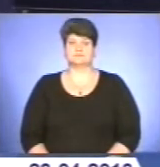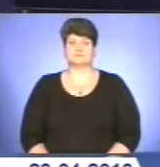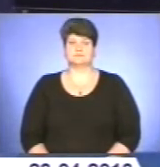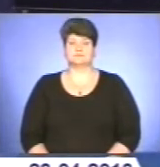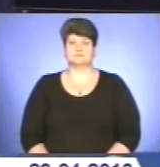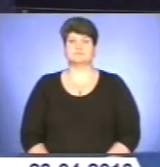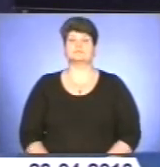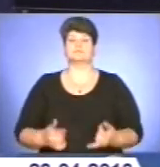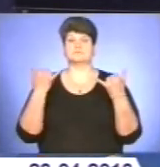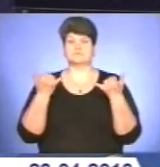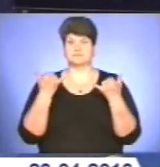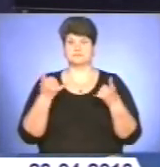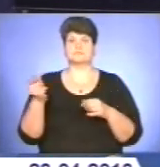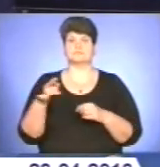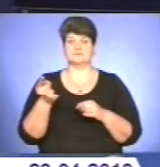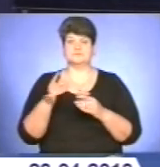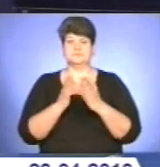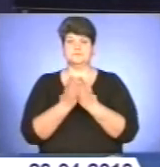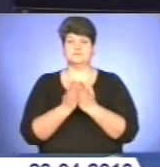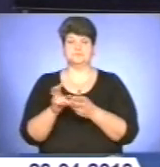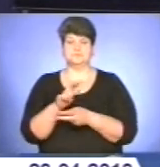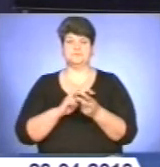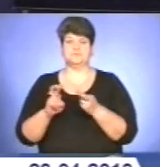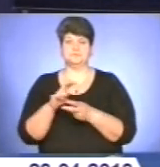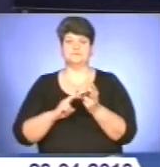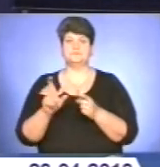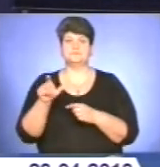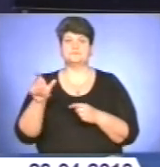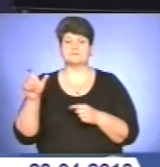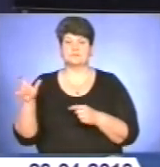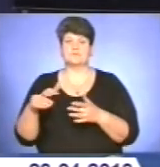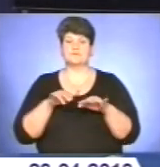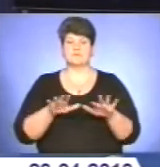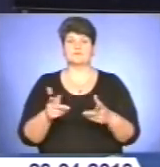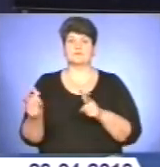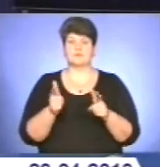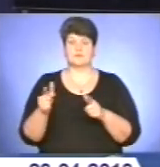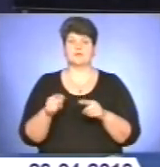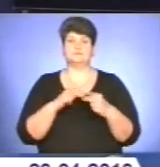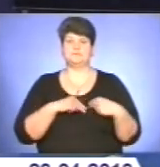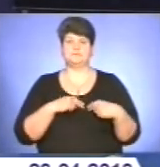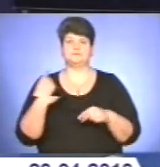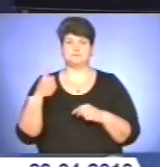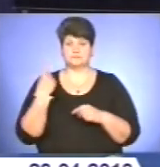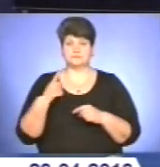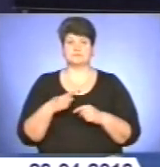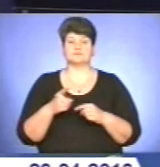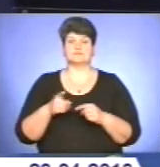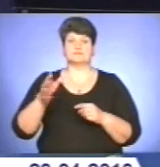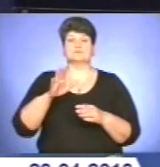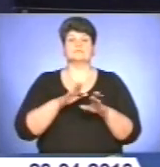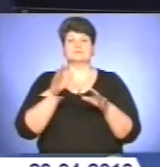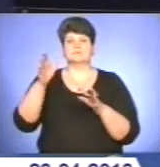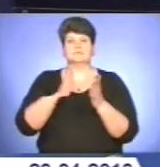Сьогодні у Тернополі книги шукали читачів. Акцію підготували працівники обласної універсальної наукової бібліотеки до